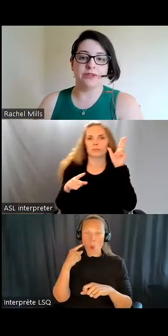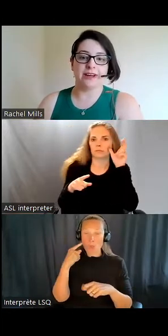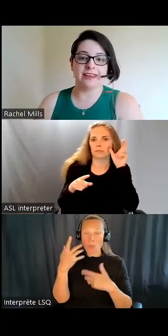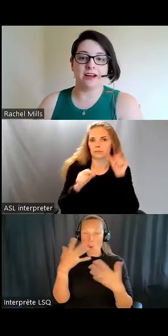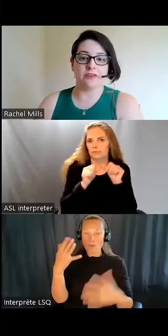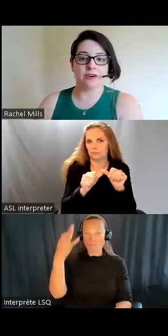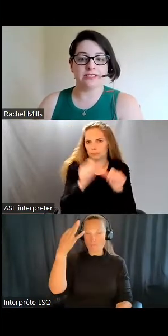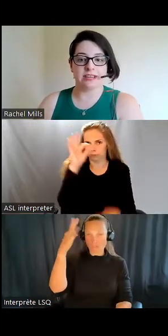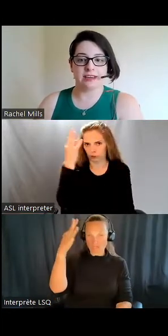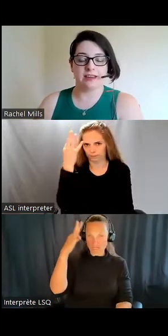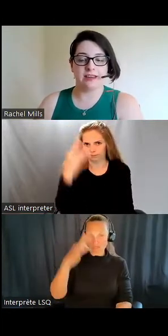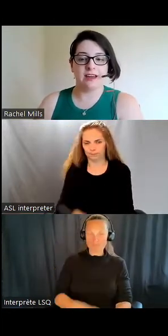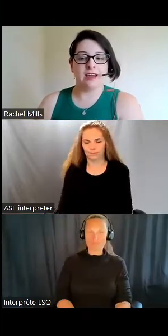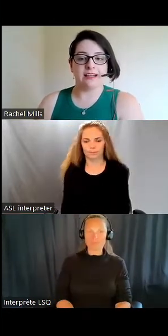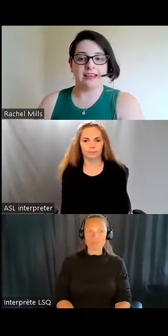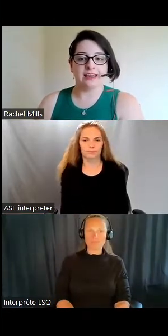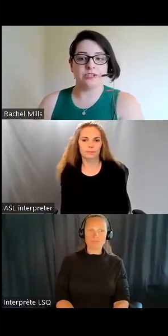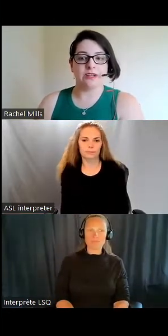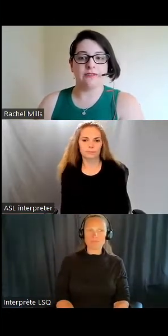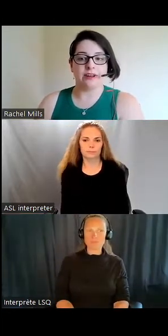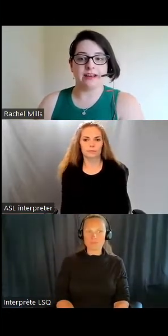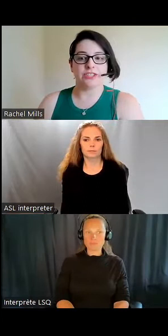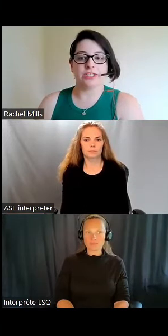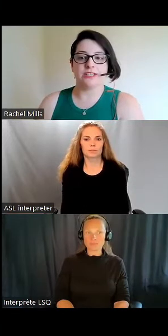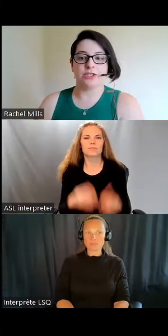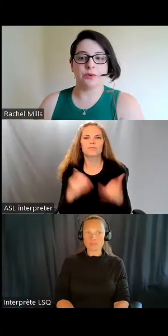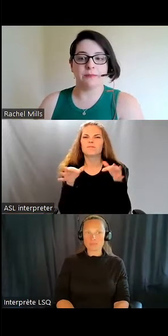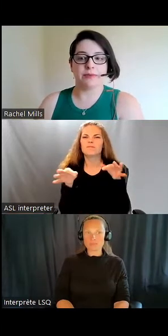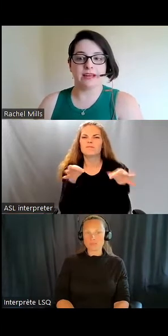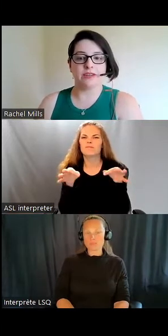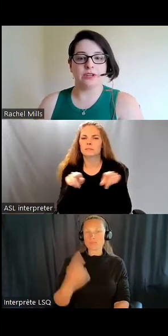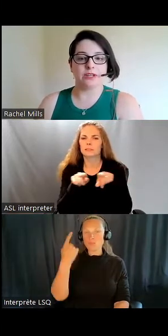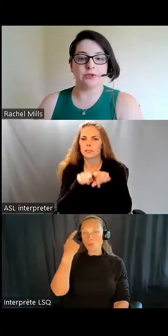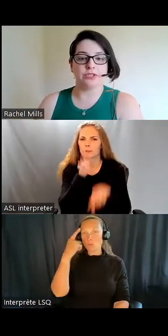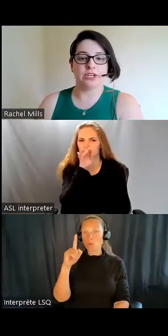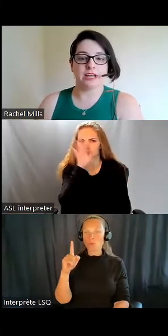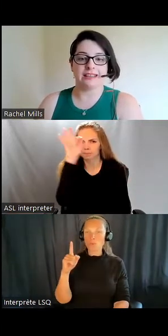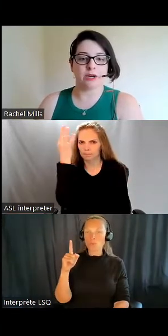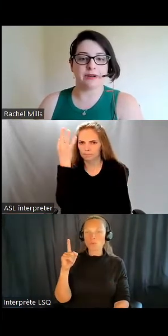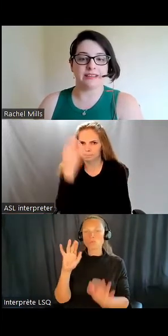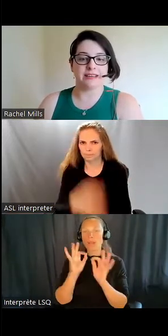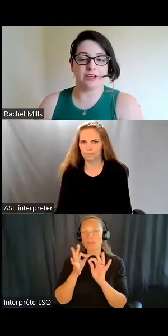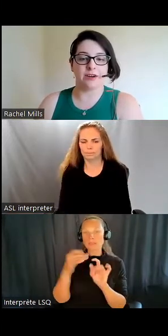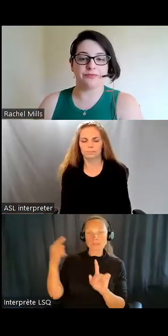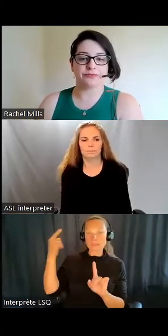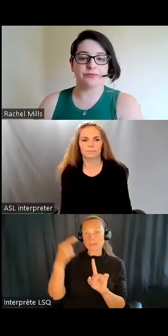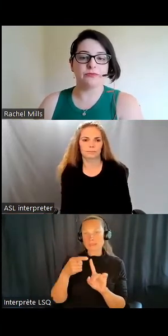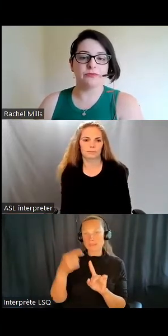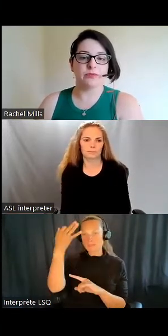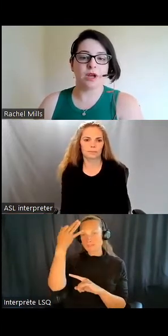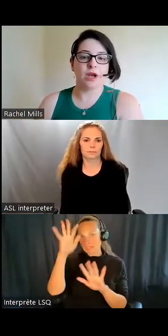simultanée en français, cliquez sur la flèche située près de la touche Interprétation.